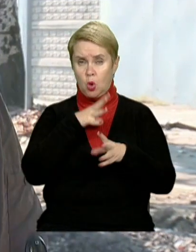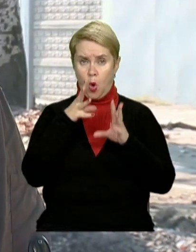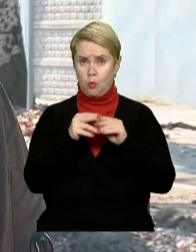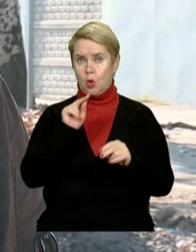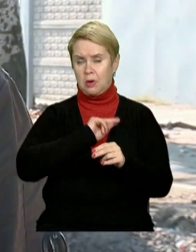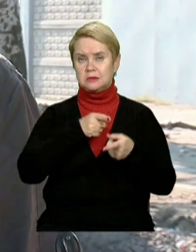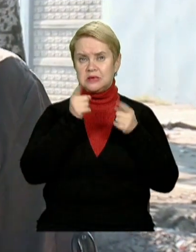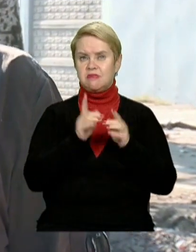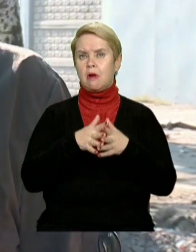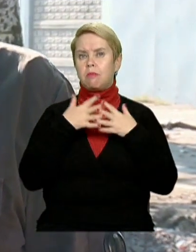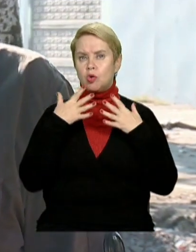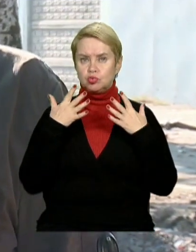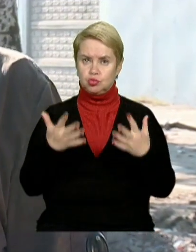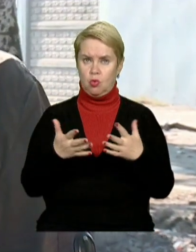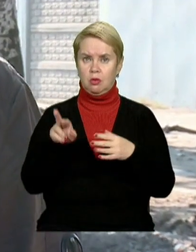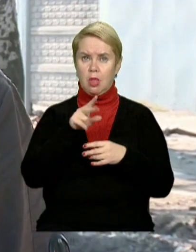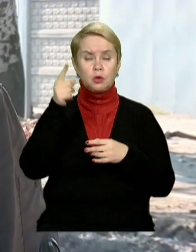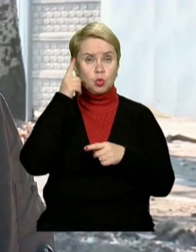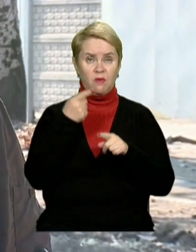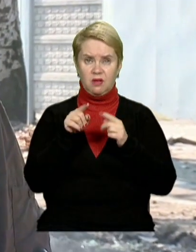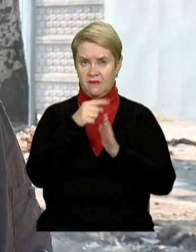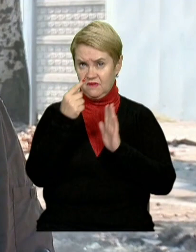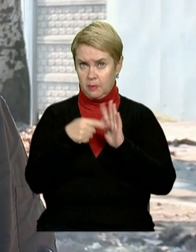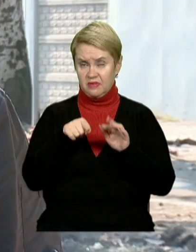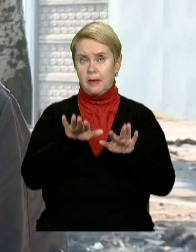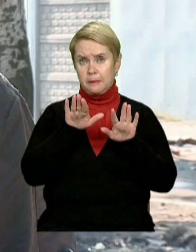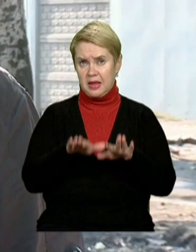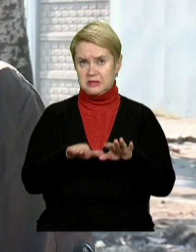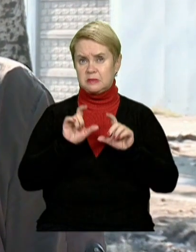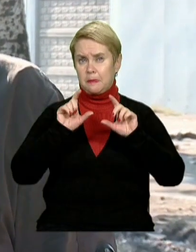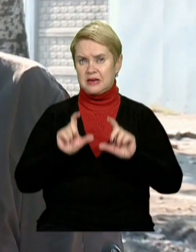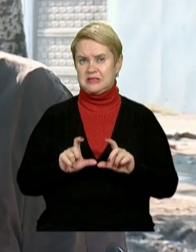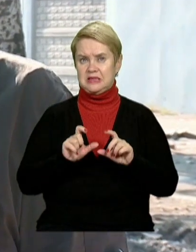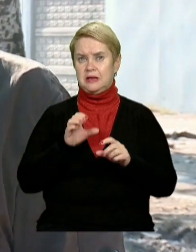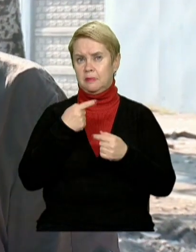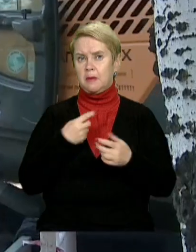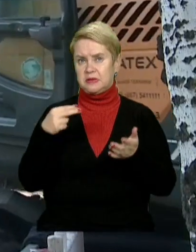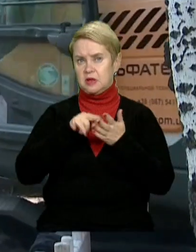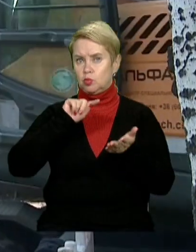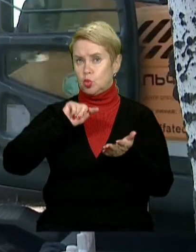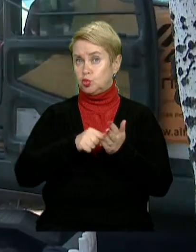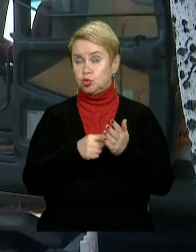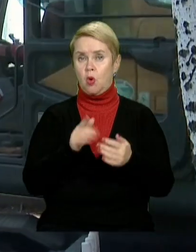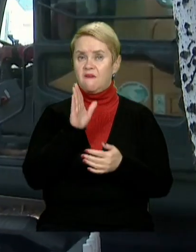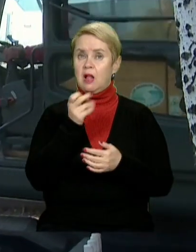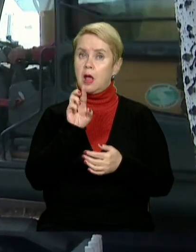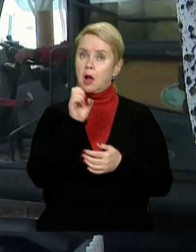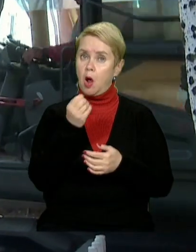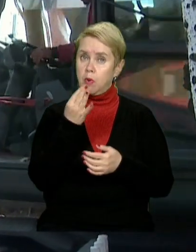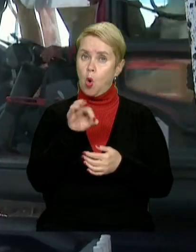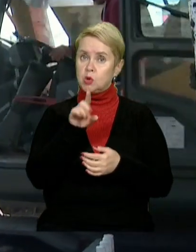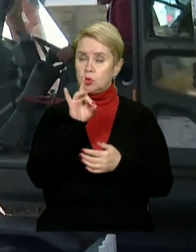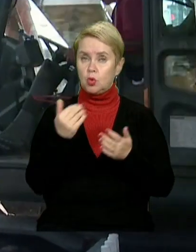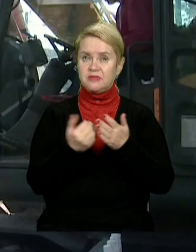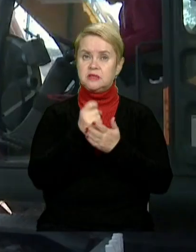роботи дійсно большой, і, я думаю, в цьому питанні, в цьому місці з просіданням сітей ми поставимо точку. Валерія Бовша, Сергій